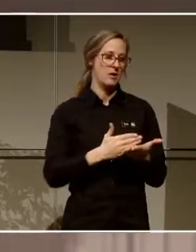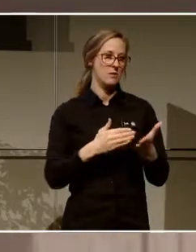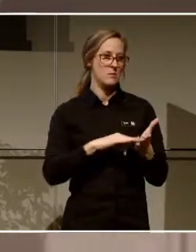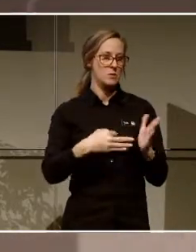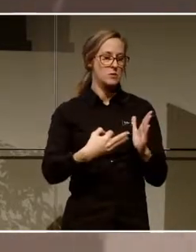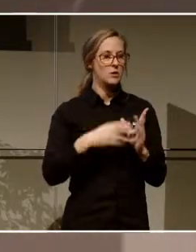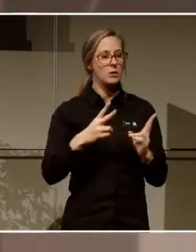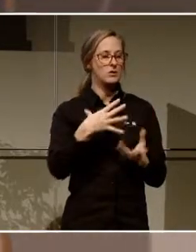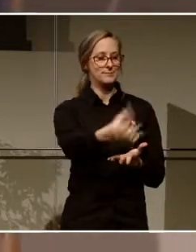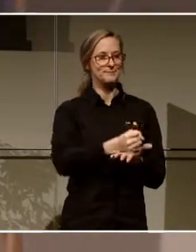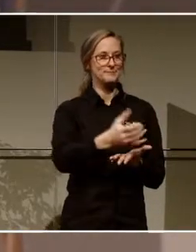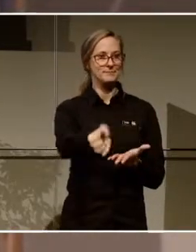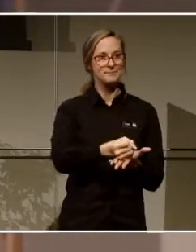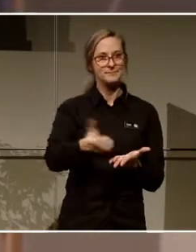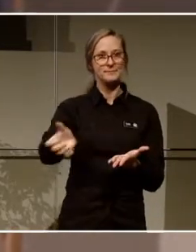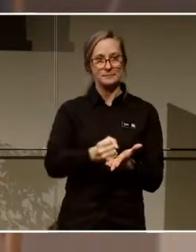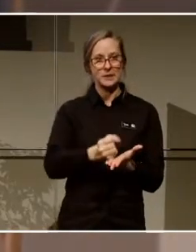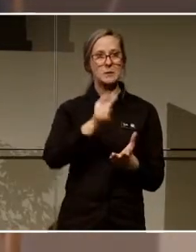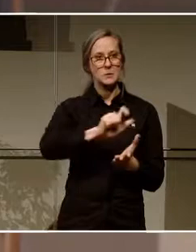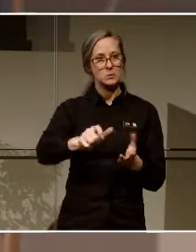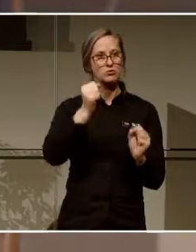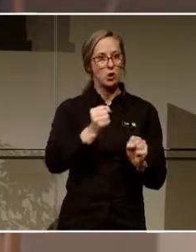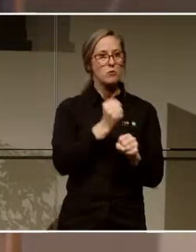anställa personer som jobbar i de här centren.